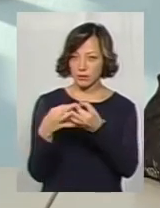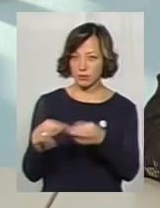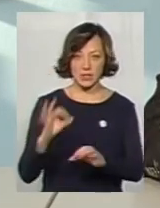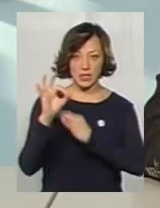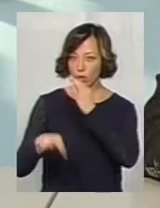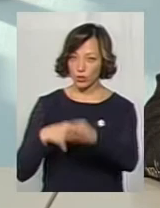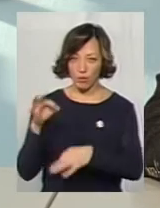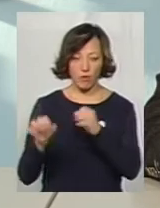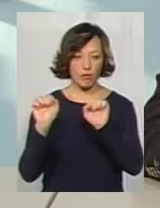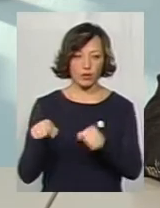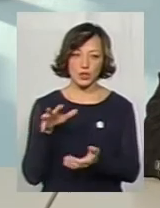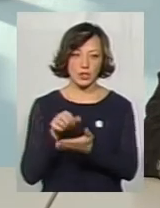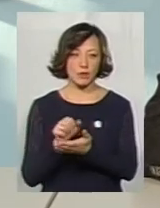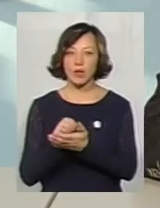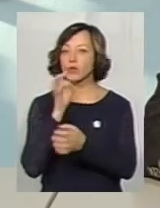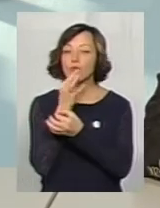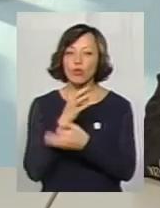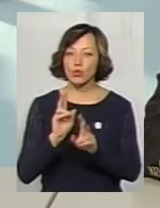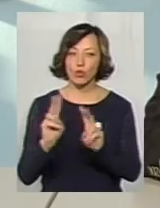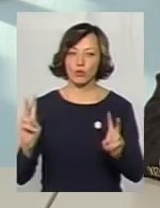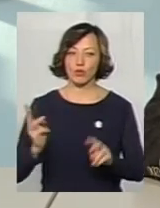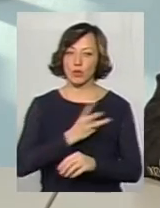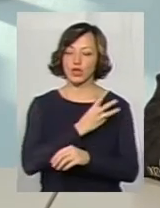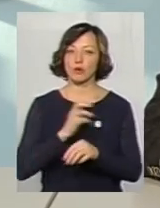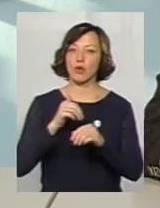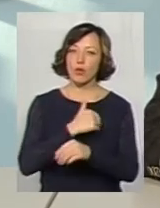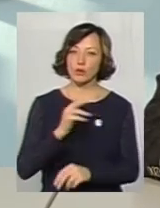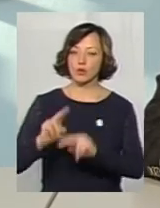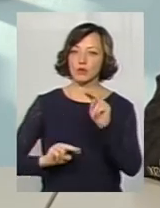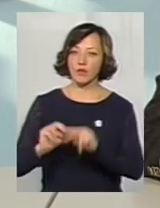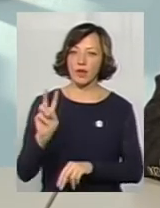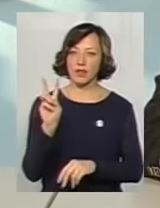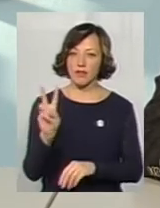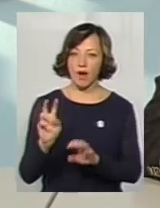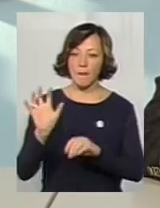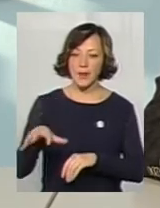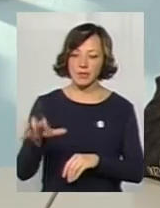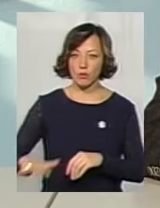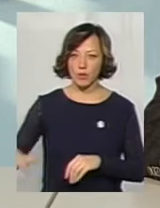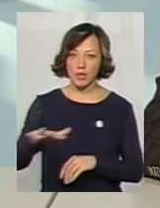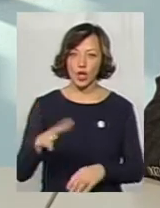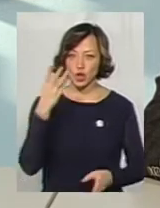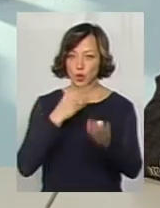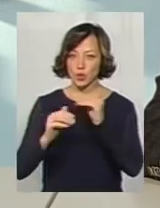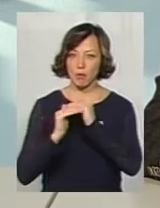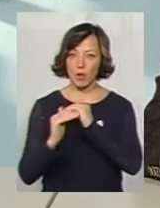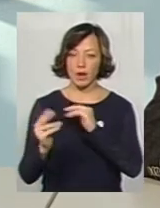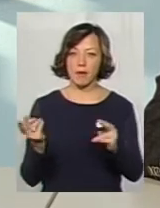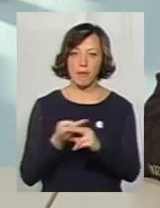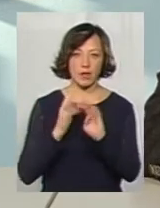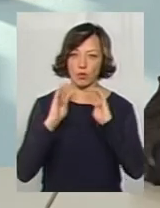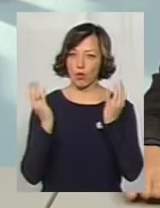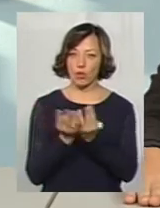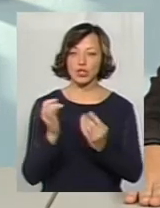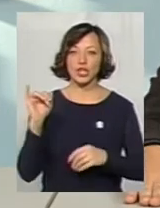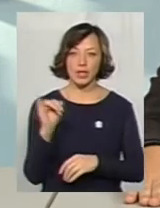цілодобово, власне, займатися, будь-кому бажаючому, ми хочемо збудувати два баскетбольних майданчики зі штучним покриттям, без будь-яких огрош.